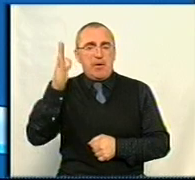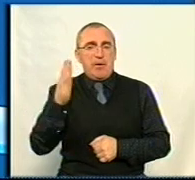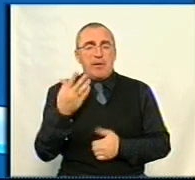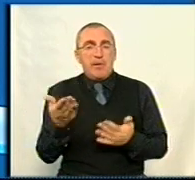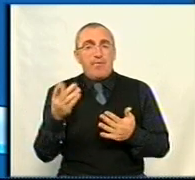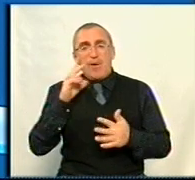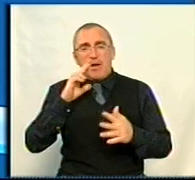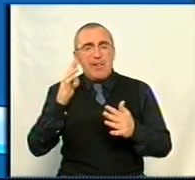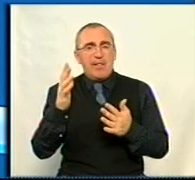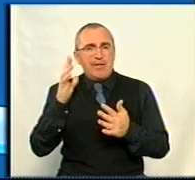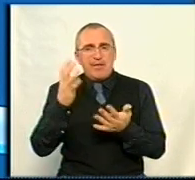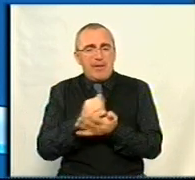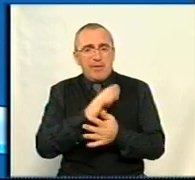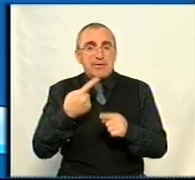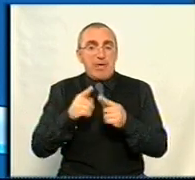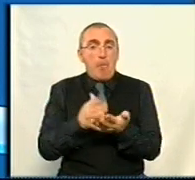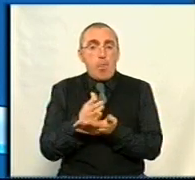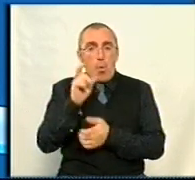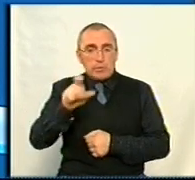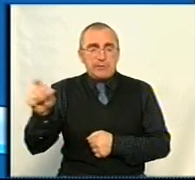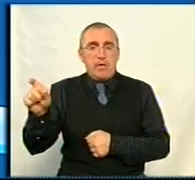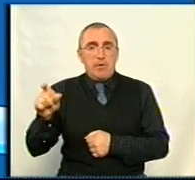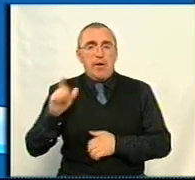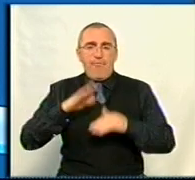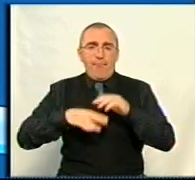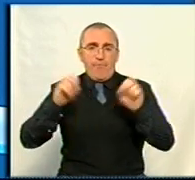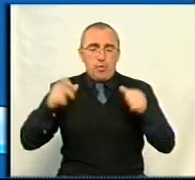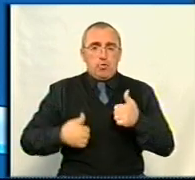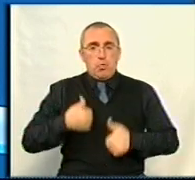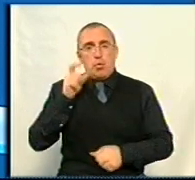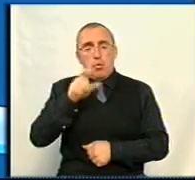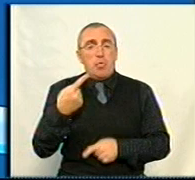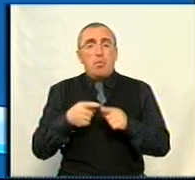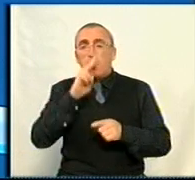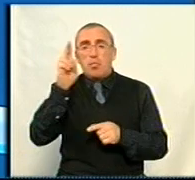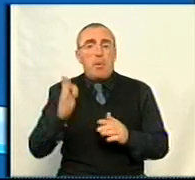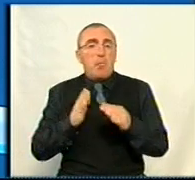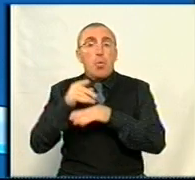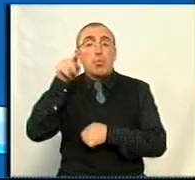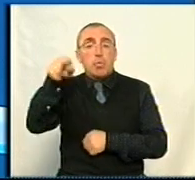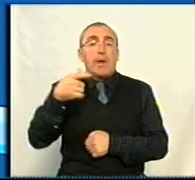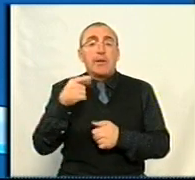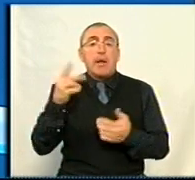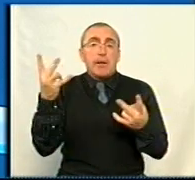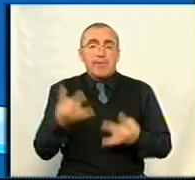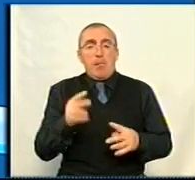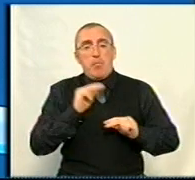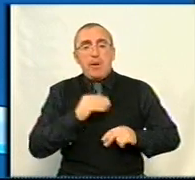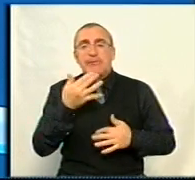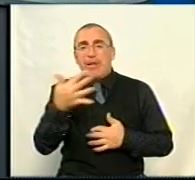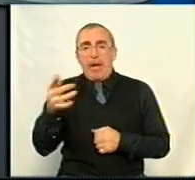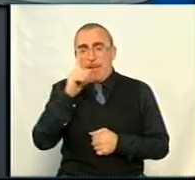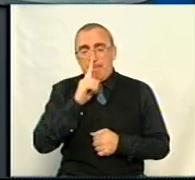і ви навряд чи знайдете на ці посади, ну, справді, фахових, достойних людей, тому що ніхто не піде туди, де треба працювати кілька